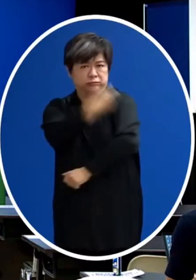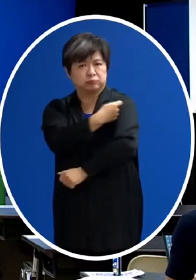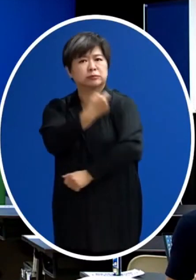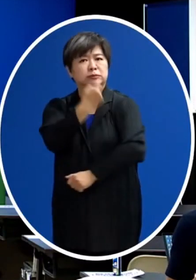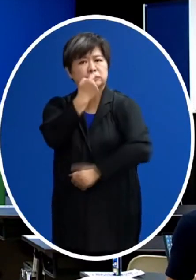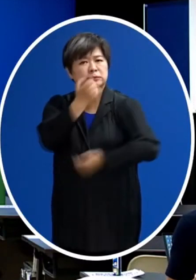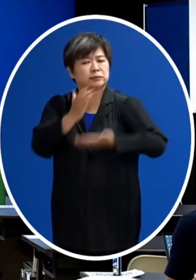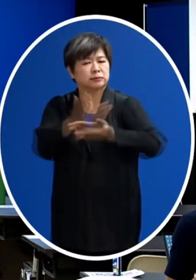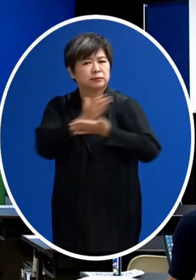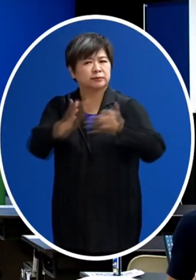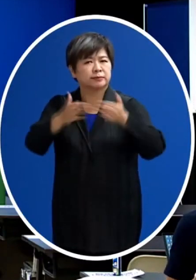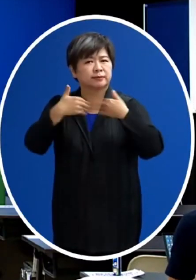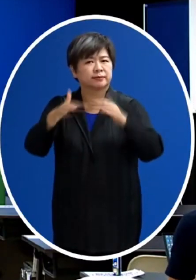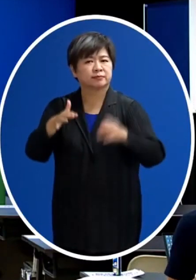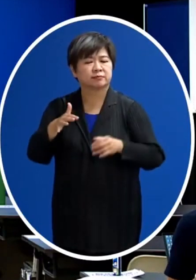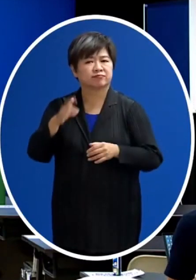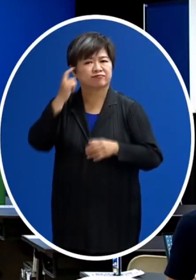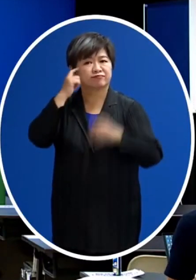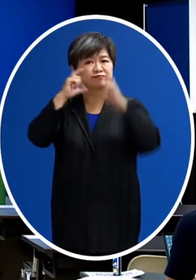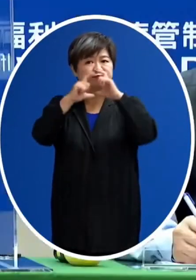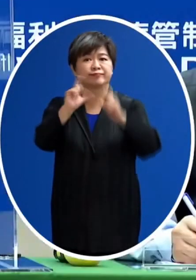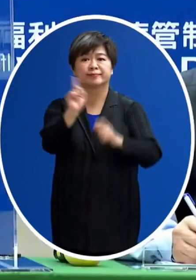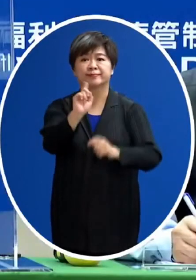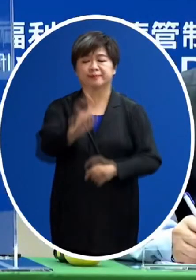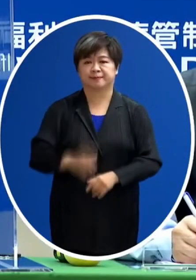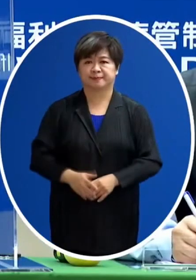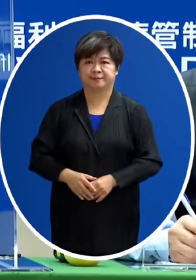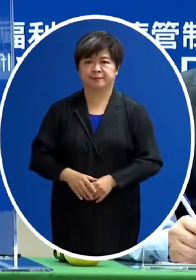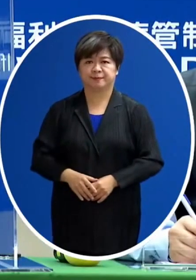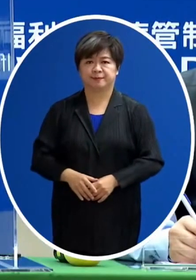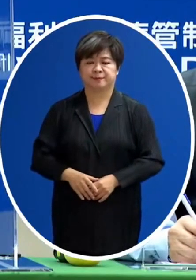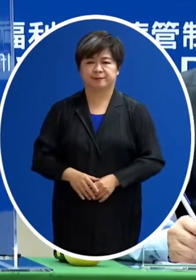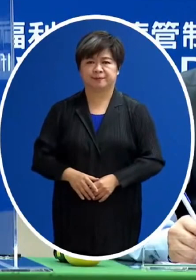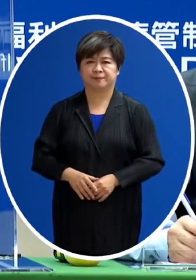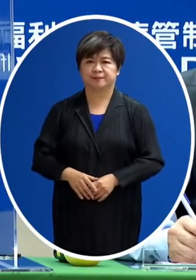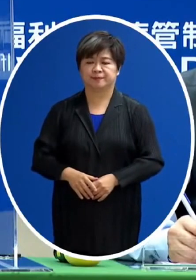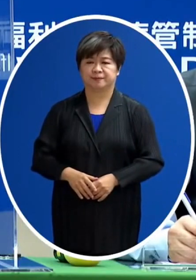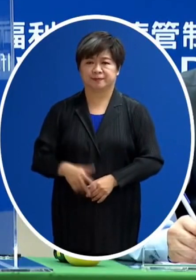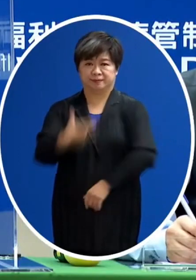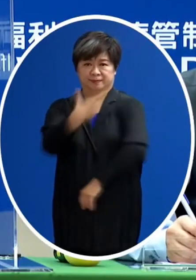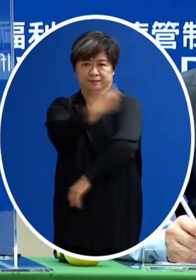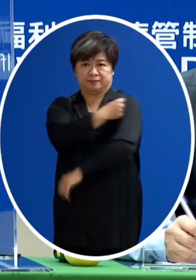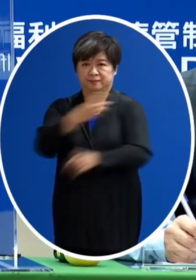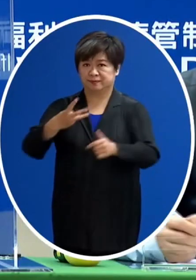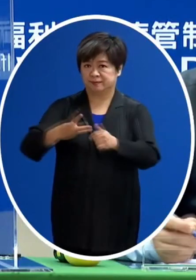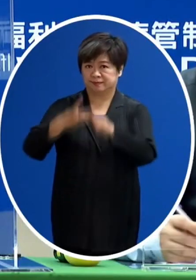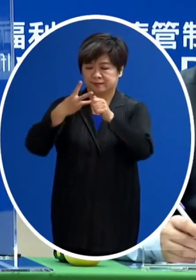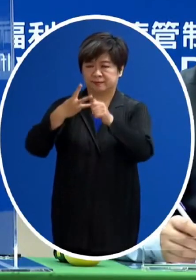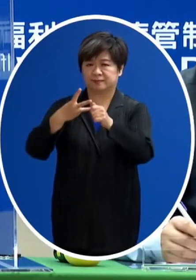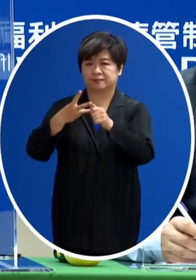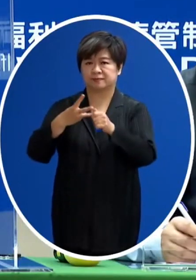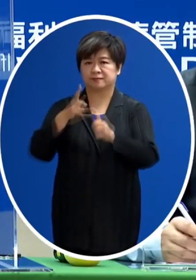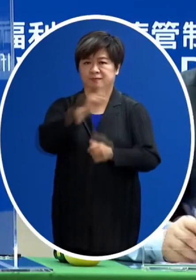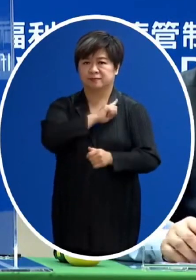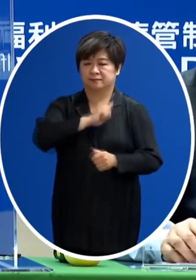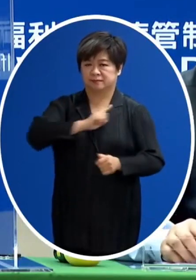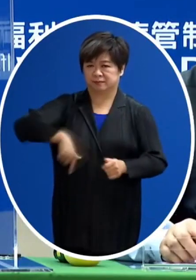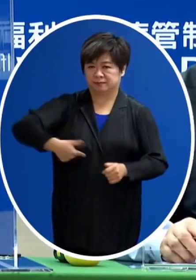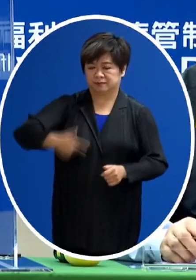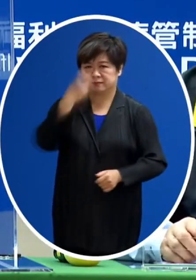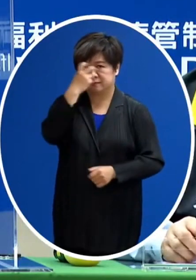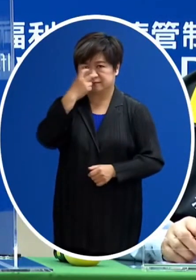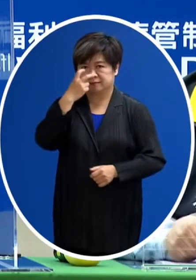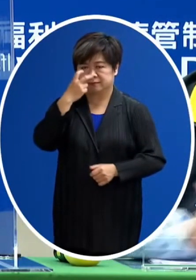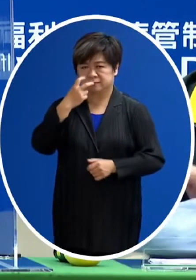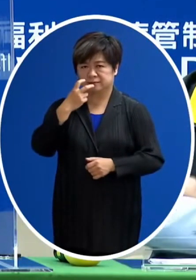依據 請問指揮中心怎麼看 謝謝這個跟第三劑 因為在所謂的自費驗抗體